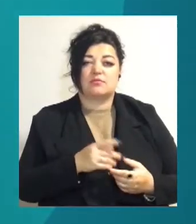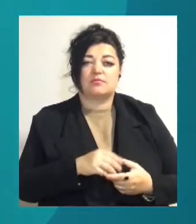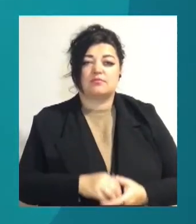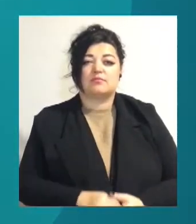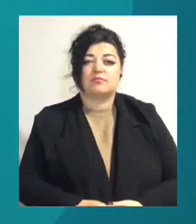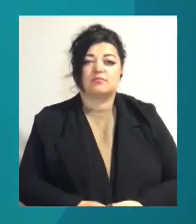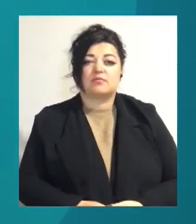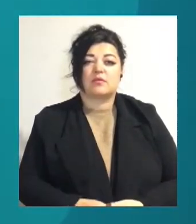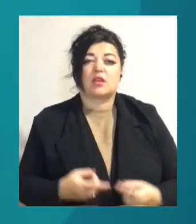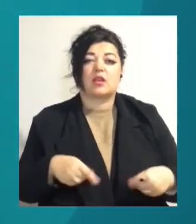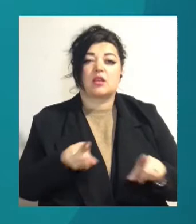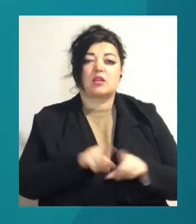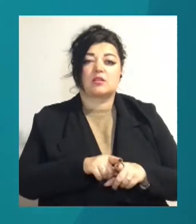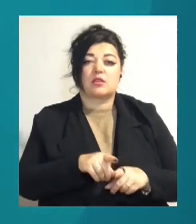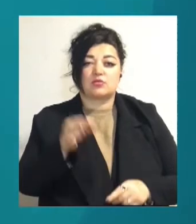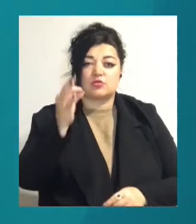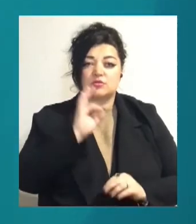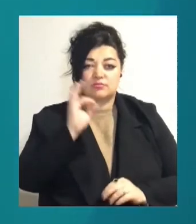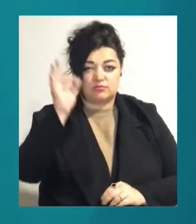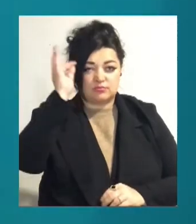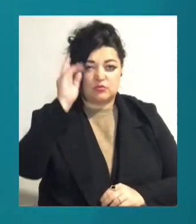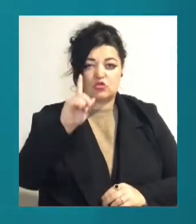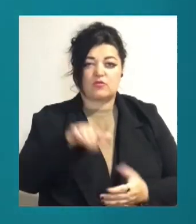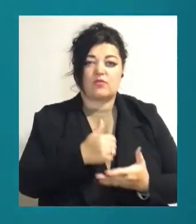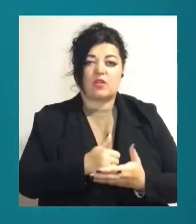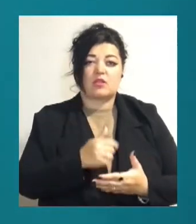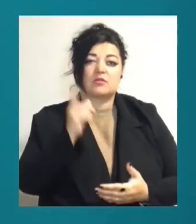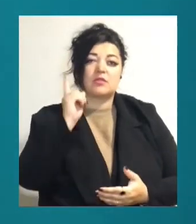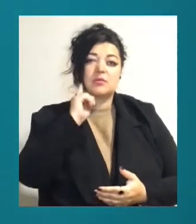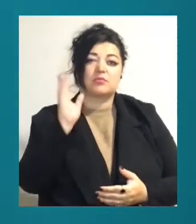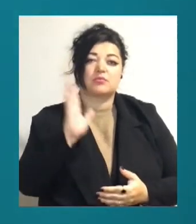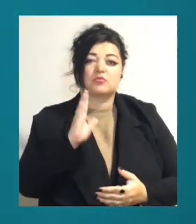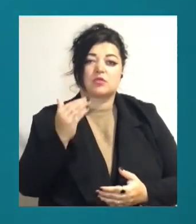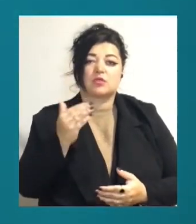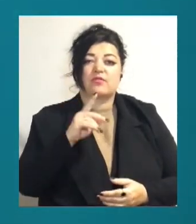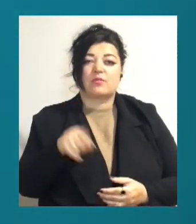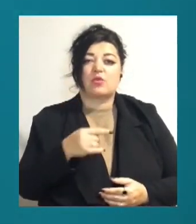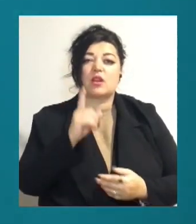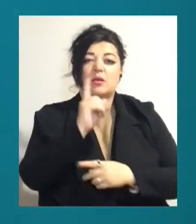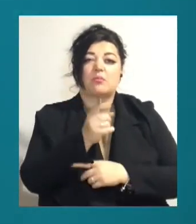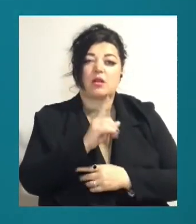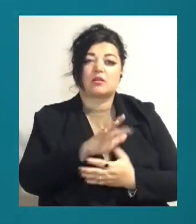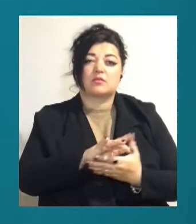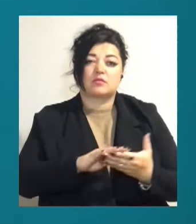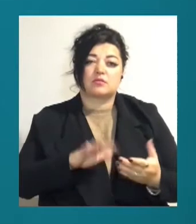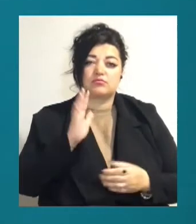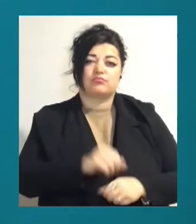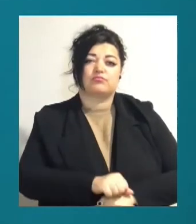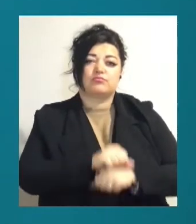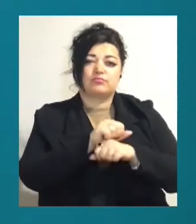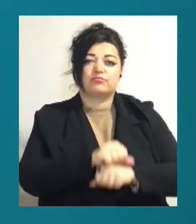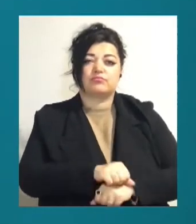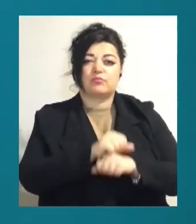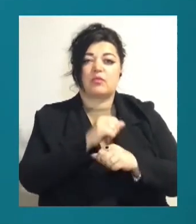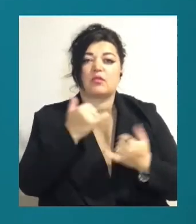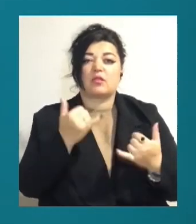Також Ольга Білова зазначила, якщо влада не почує їхні вимоги, рибалки і не далі влаштовуватимуть подібні акції. Та у разі необхідності під стінами